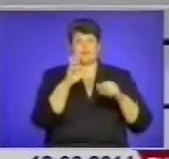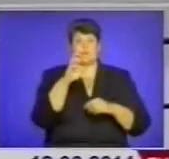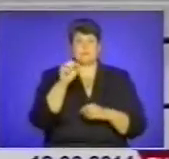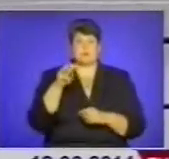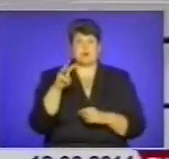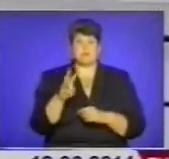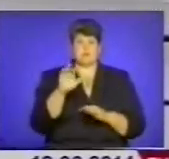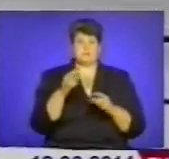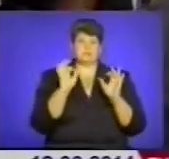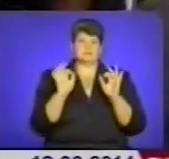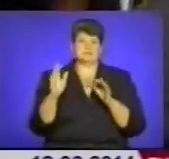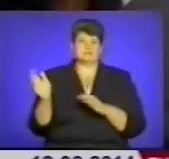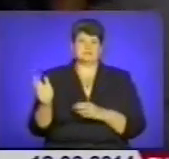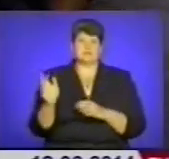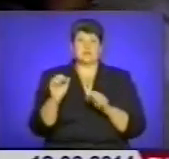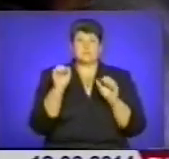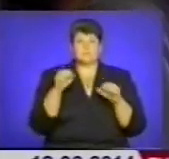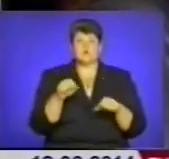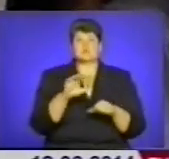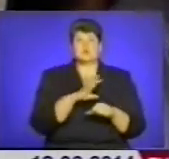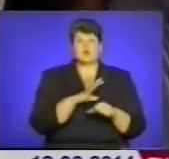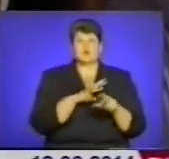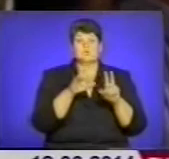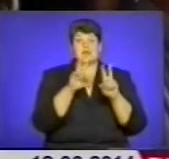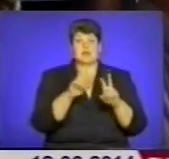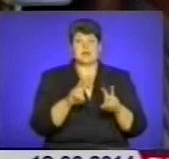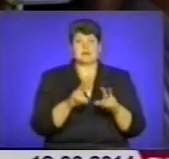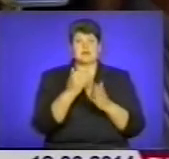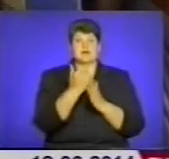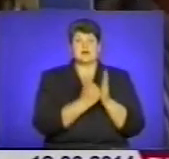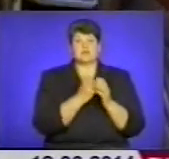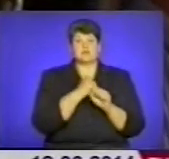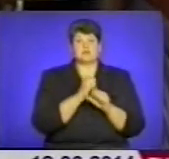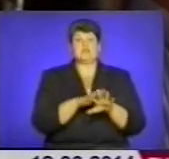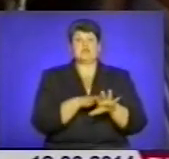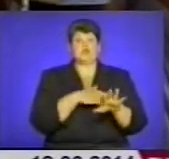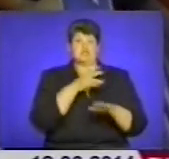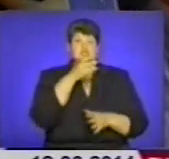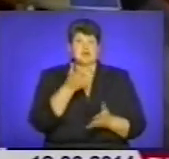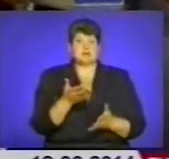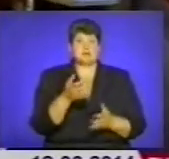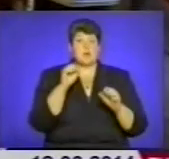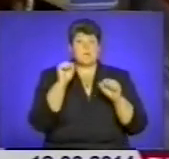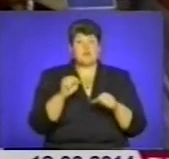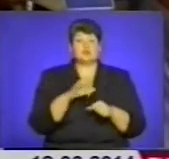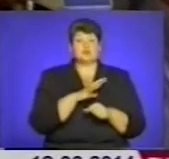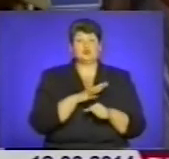звичним маршрутом. Можна було переглянути графіт і зробити довгий час. Можна було тут